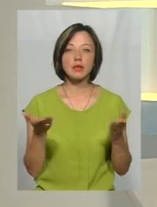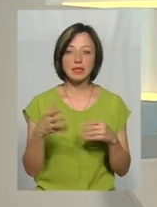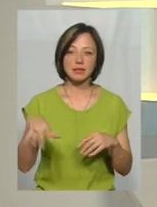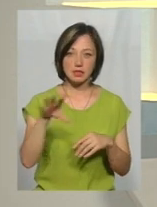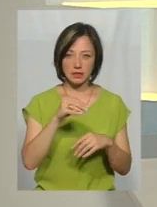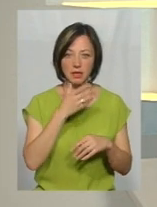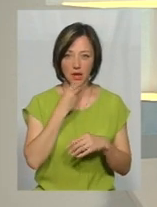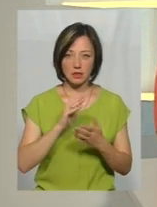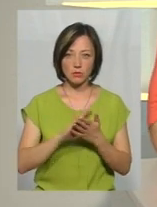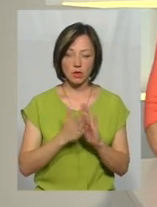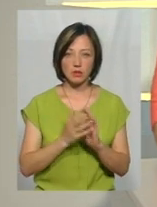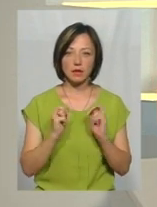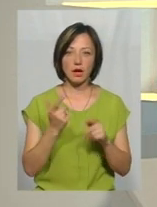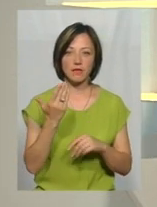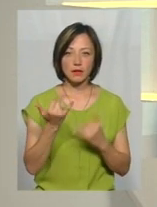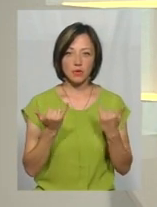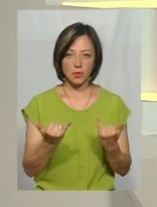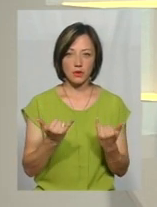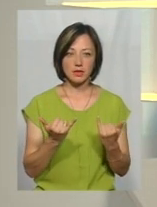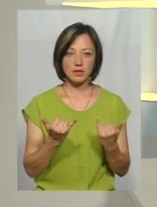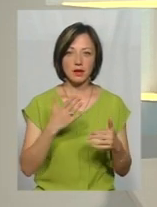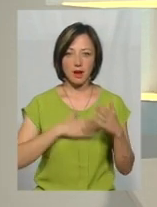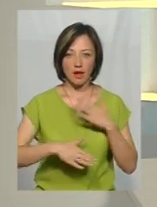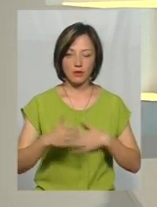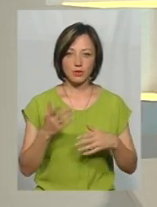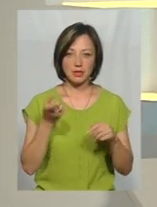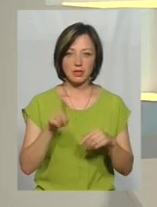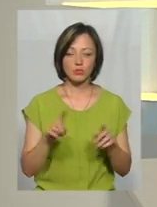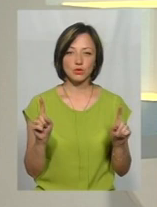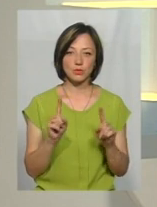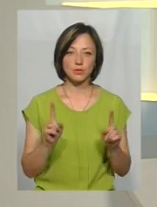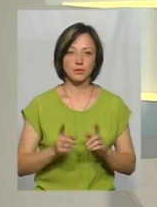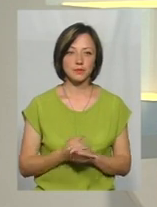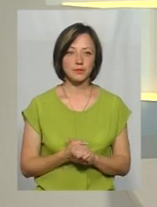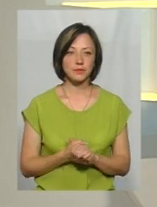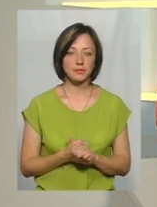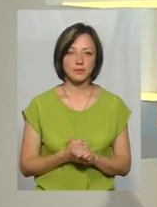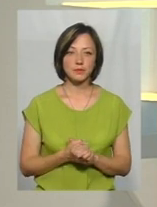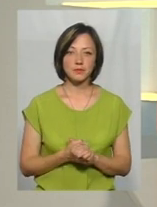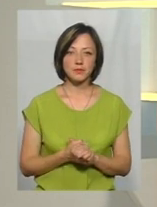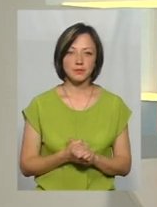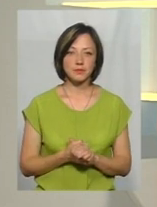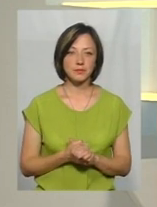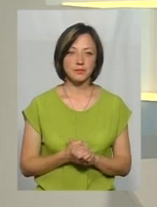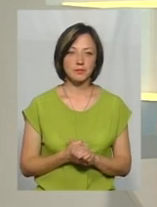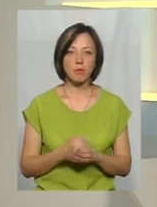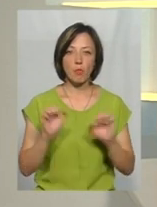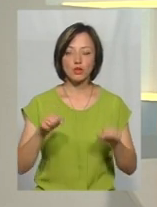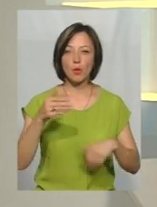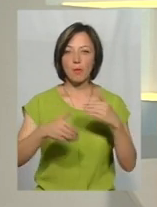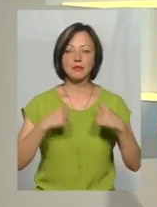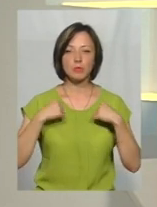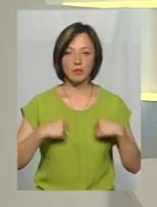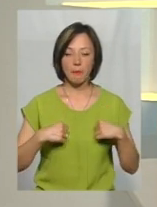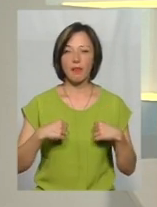отака гарна ситуація, як ви сьогодні нас радуєте прямо тим, що скрізь можна купатися спокійно? Значить, на